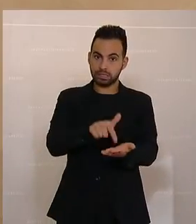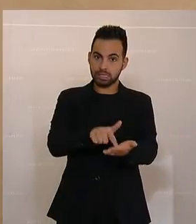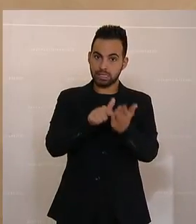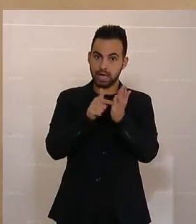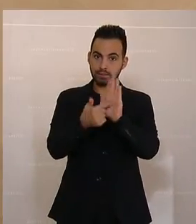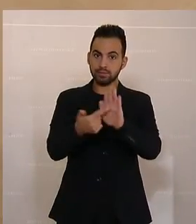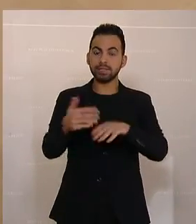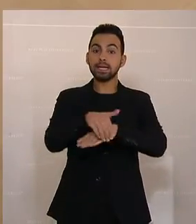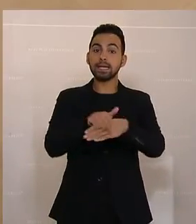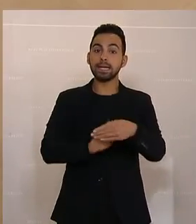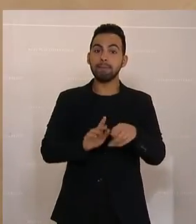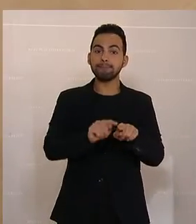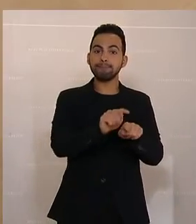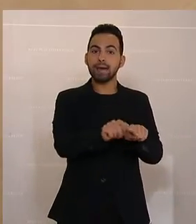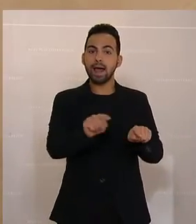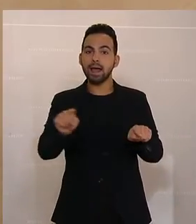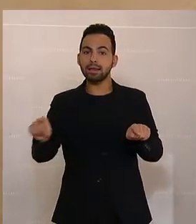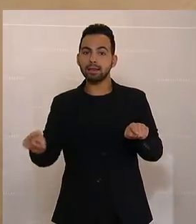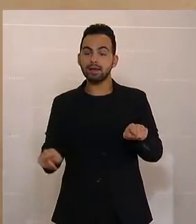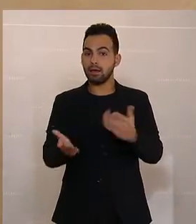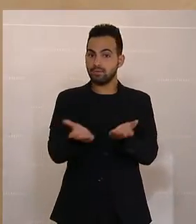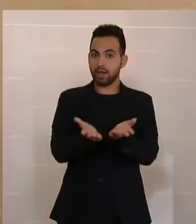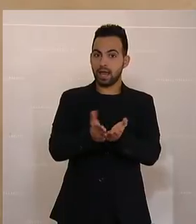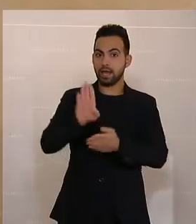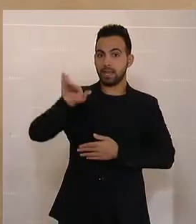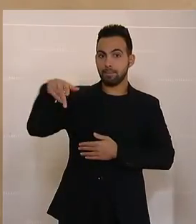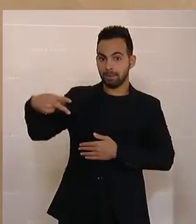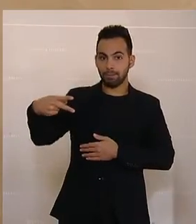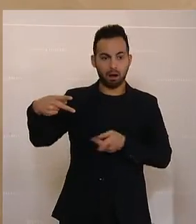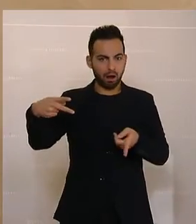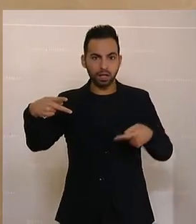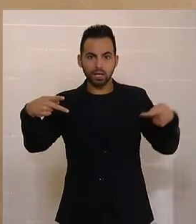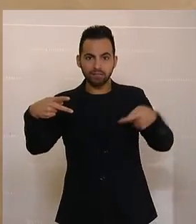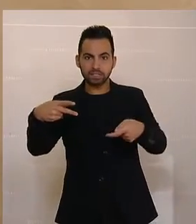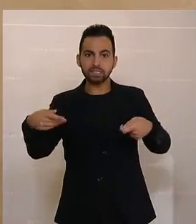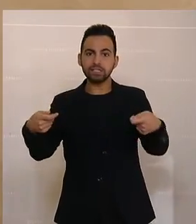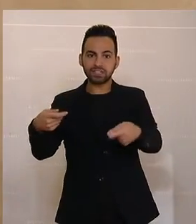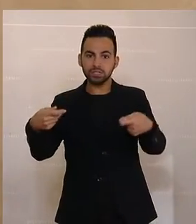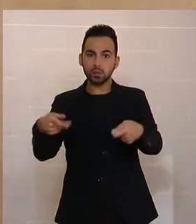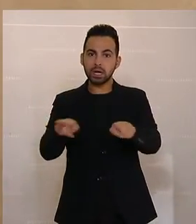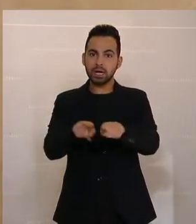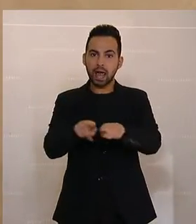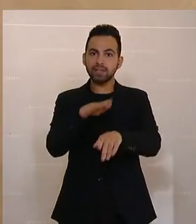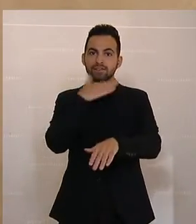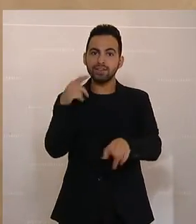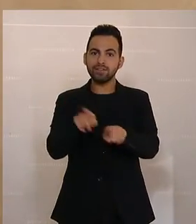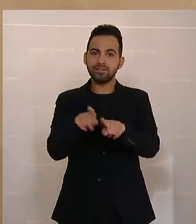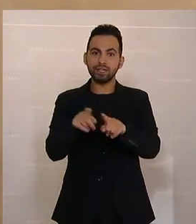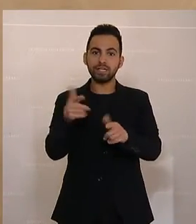dass die Gemeinden im Vergleich zum BIP gleich viel investieren wie vor der Krise, auch 2020.